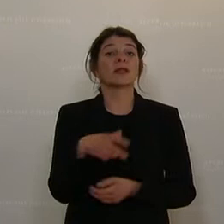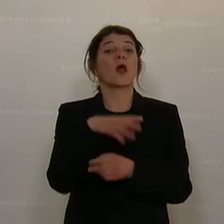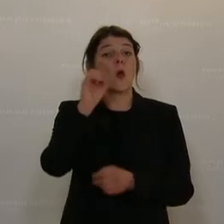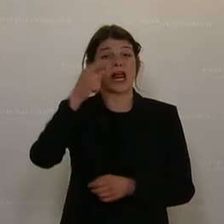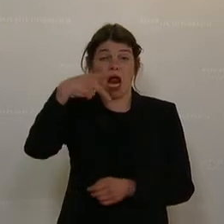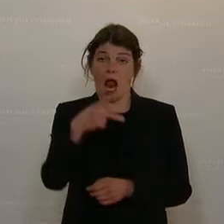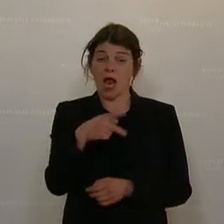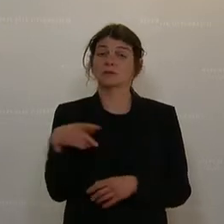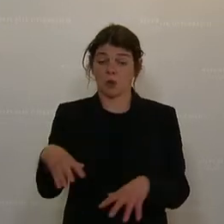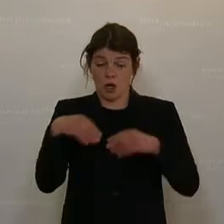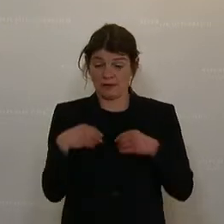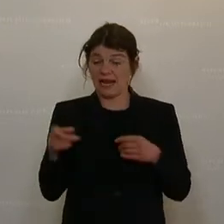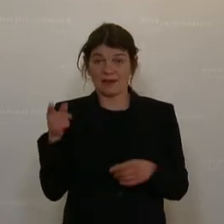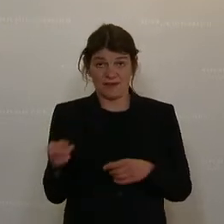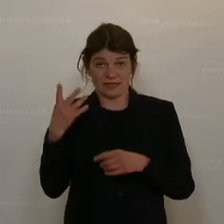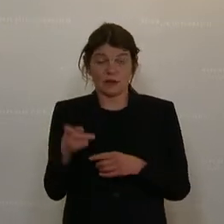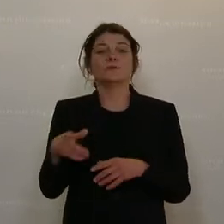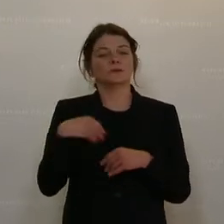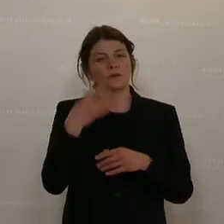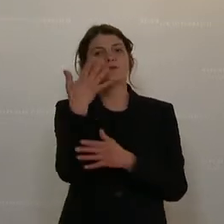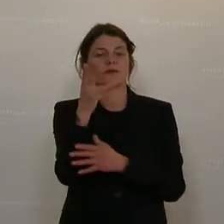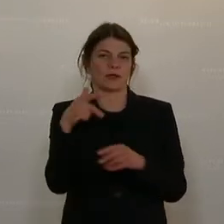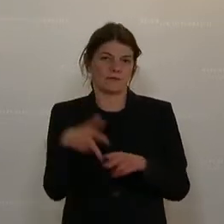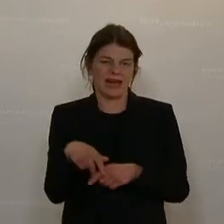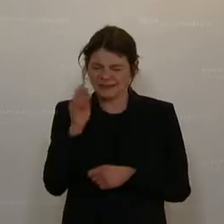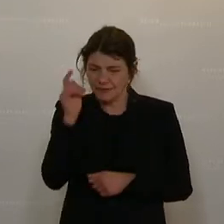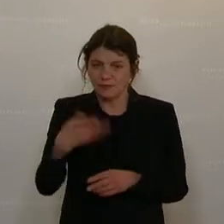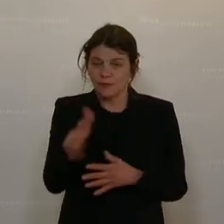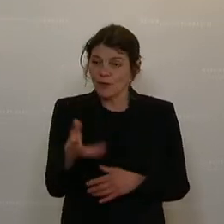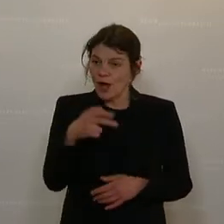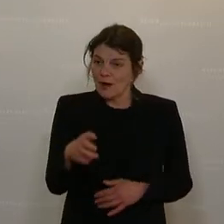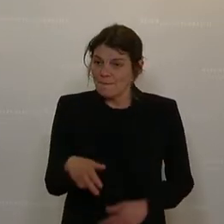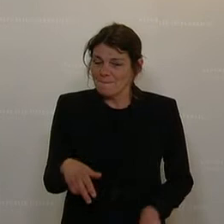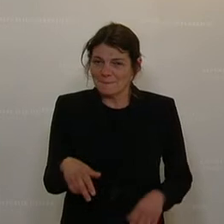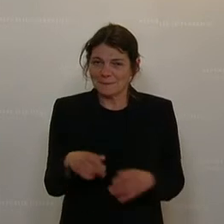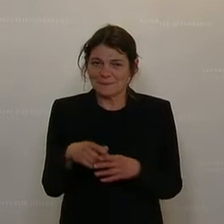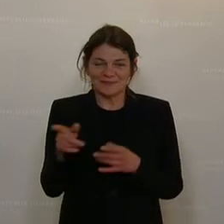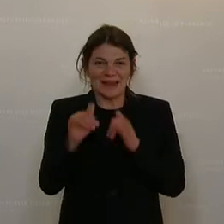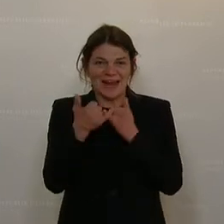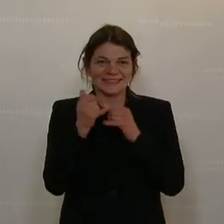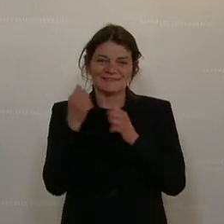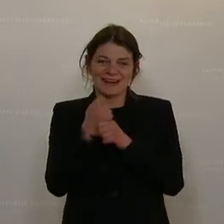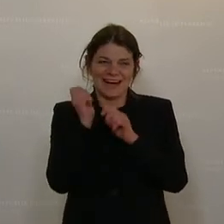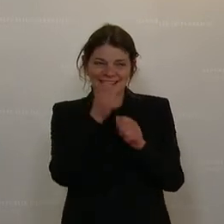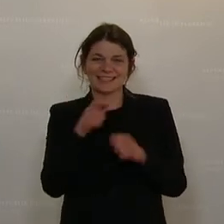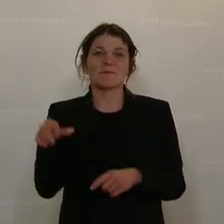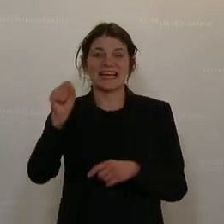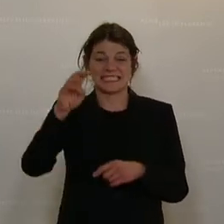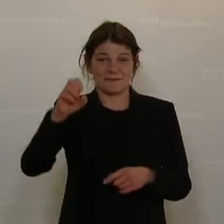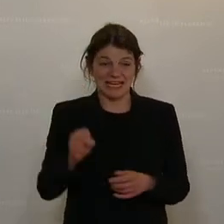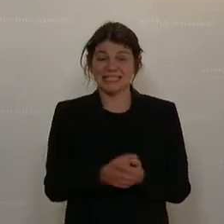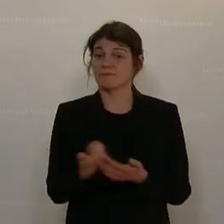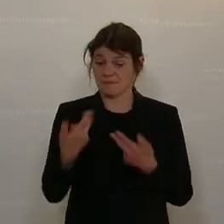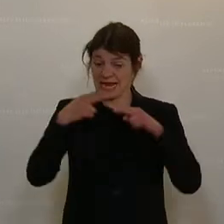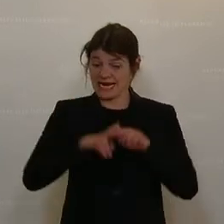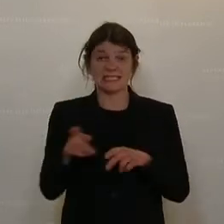übernimmt von diesem Kostenvoranschlag 500. Die Eltern stellen einen Antrag beim SMS. Jedoch muss beim SMS die